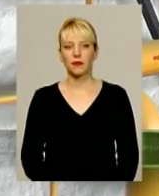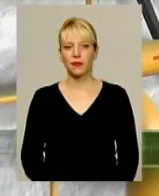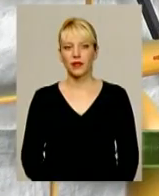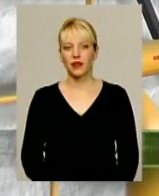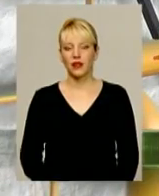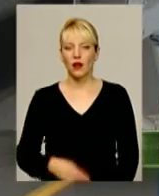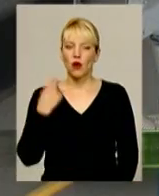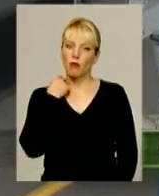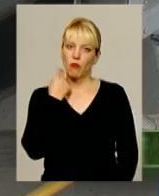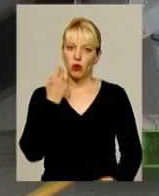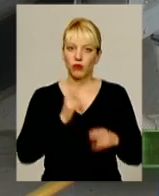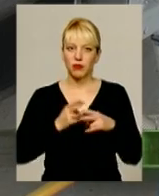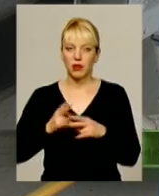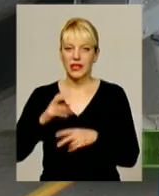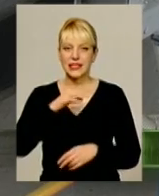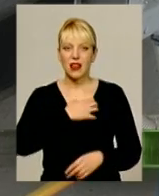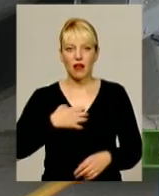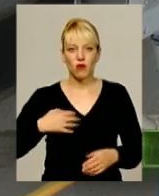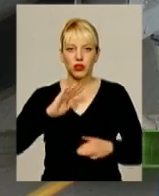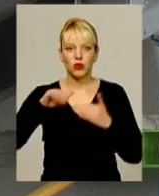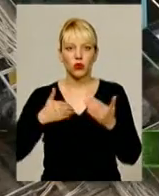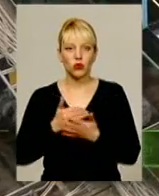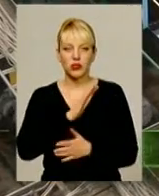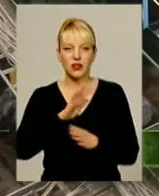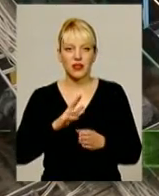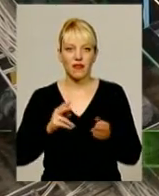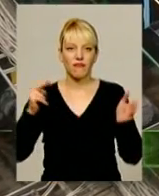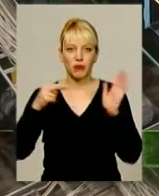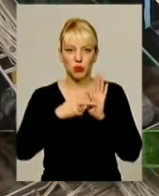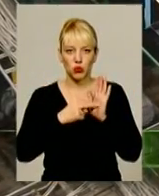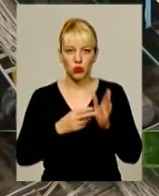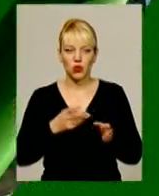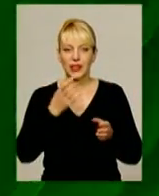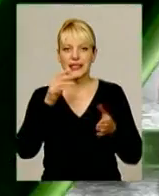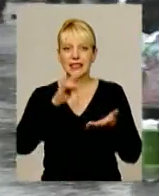Боргові перепони у Славуті досі не вімкнули центральне опалення.